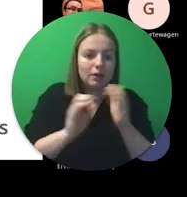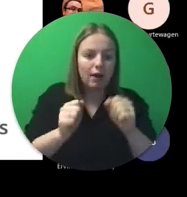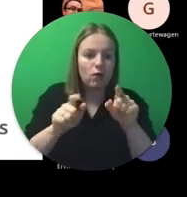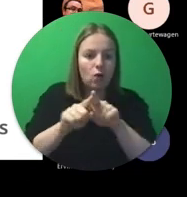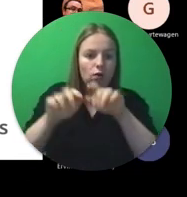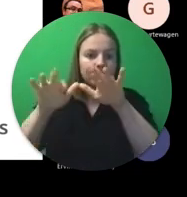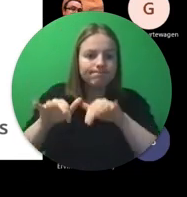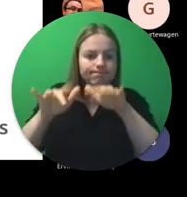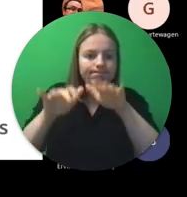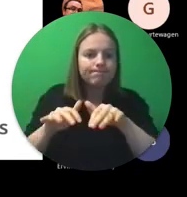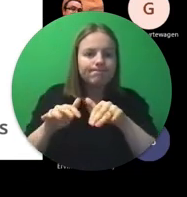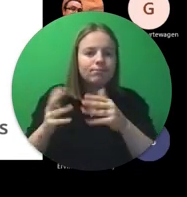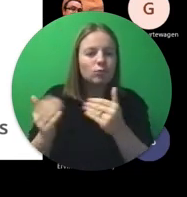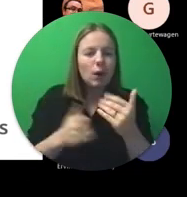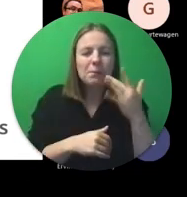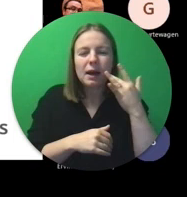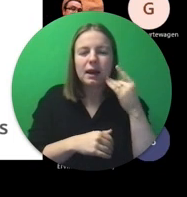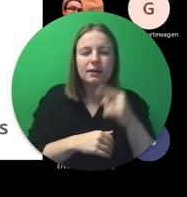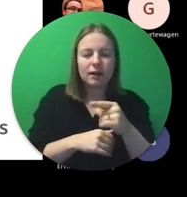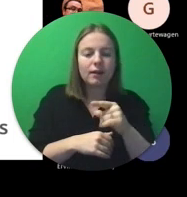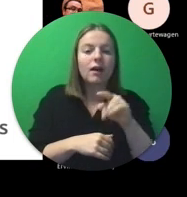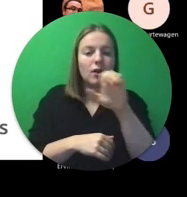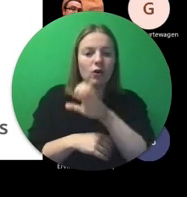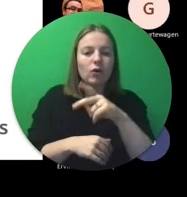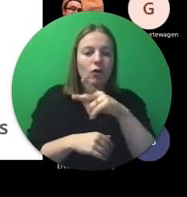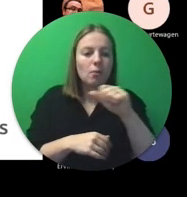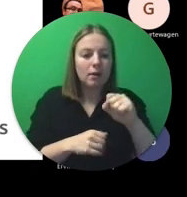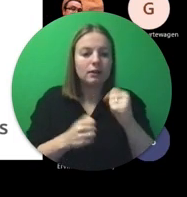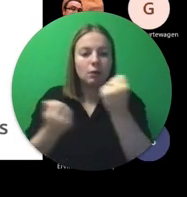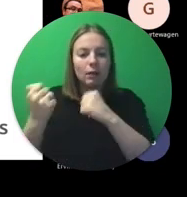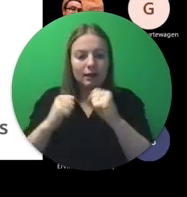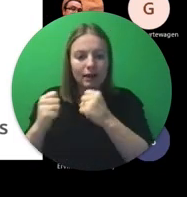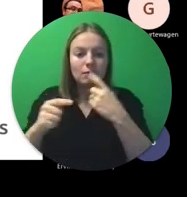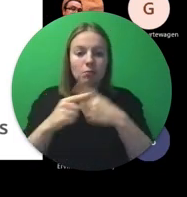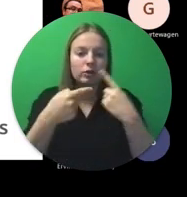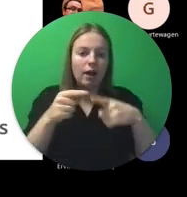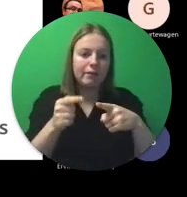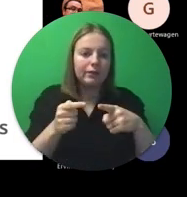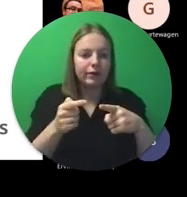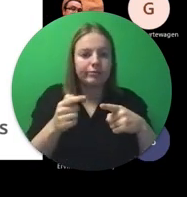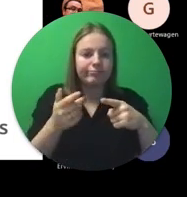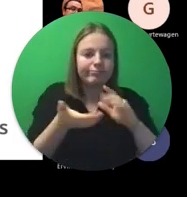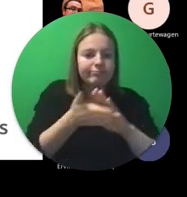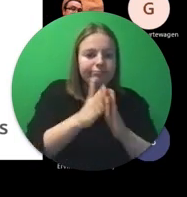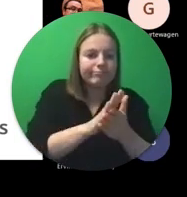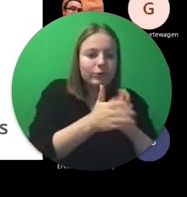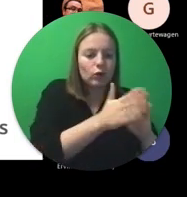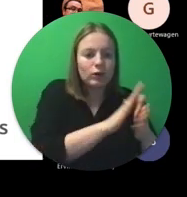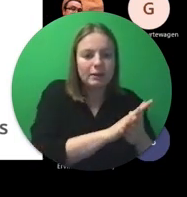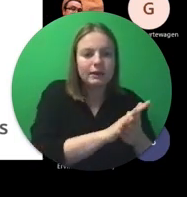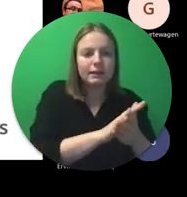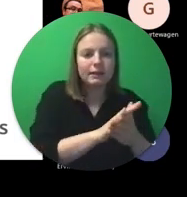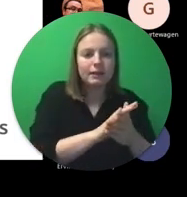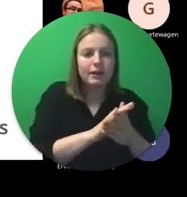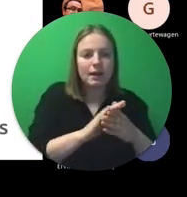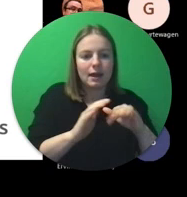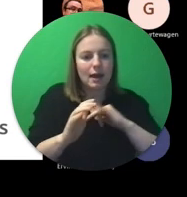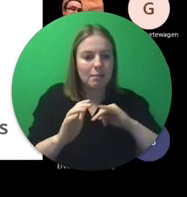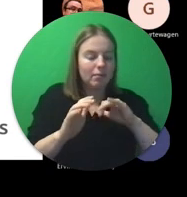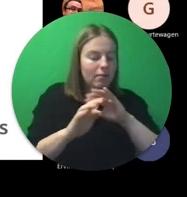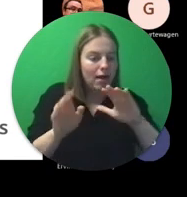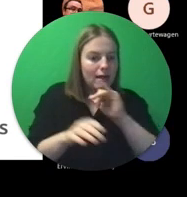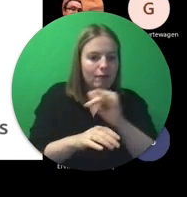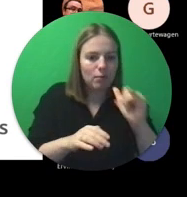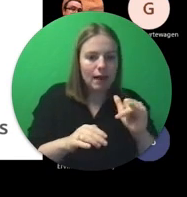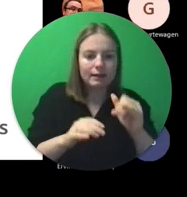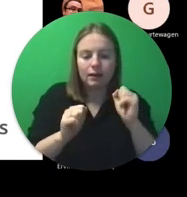En waarom is dat wel handig? Omdat het Europas mobiliteit document en die andere agreements eigenlijk wel overlappen informatie bevatten. Dus dan kan